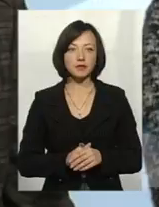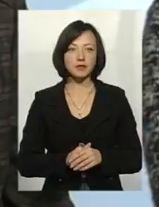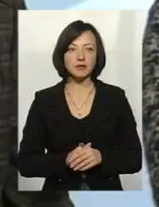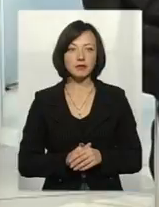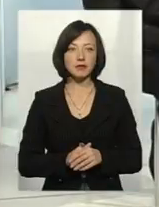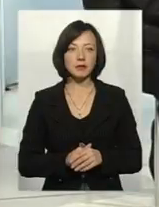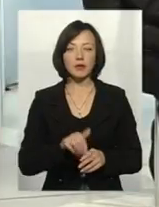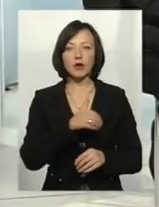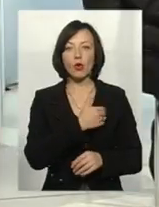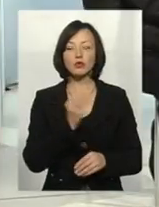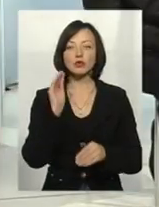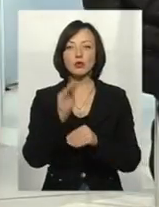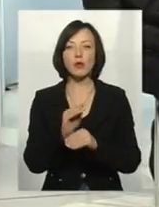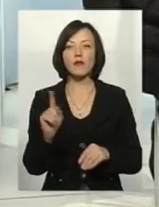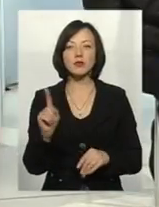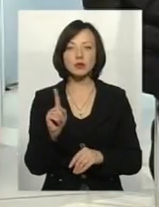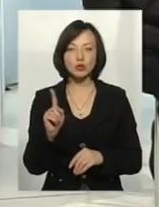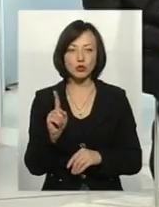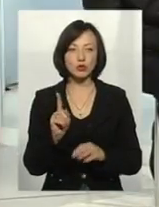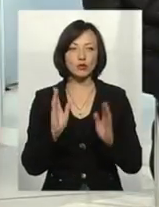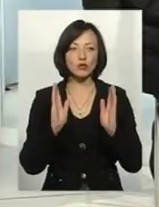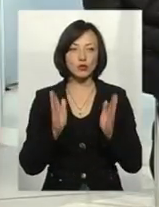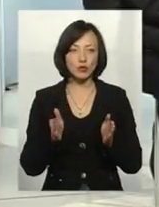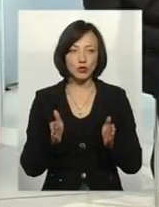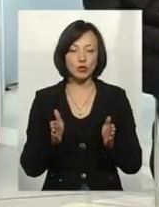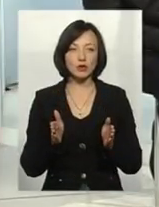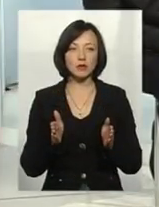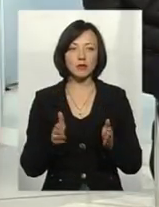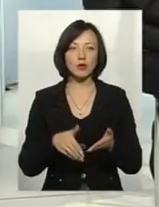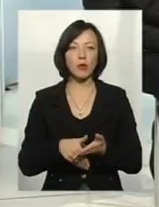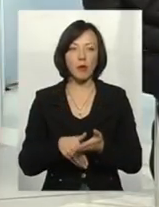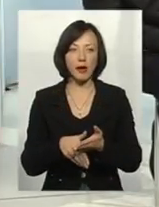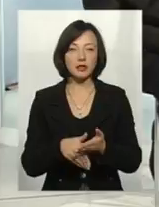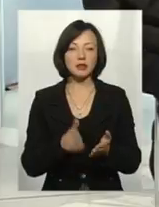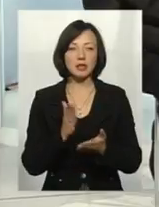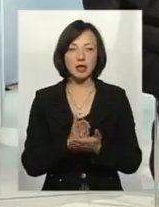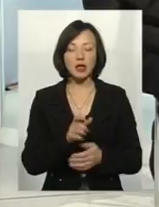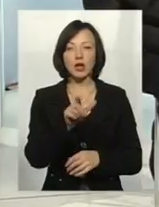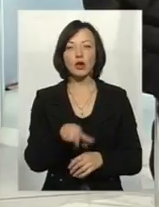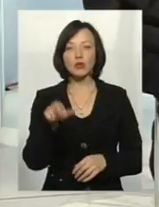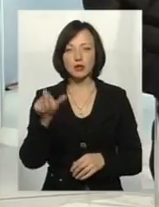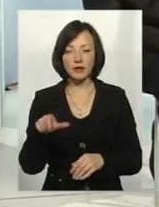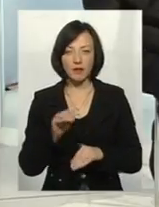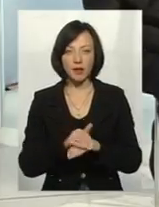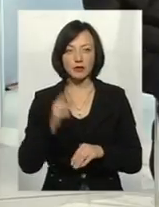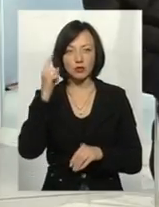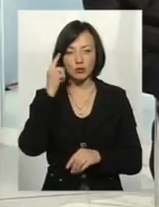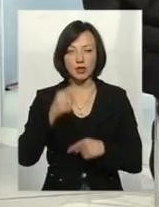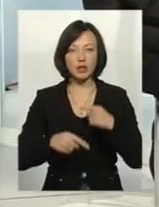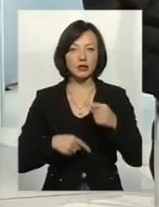Хочу доповнити, що будемо, наверное, допомагати, так що є тут і людський фактор. Я думаю, що